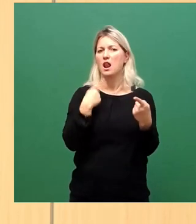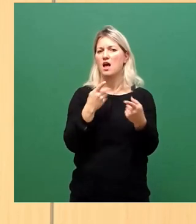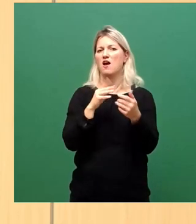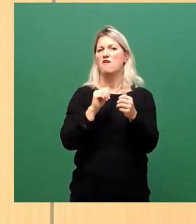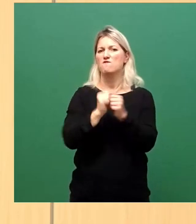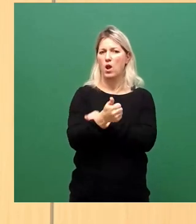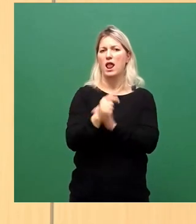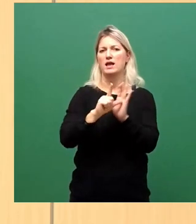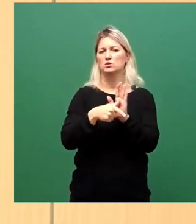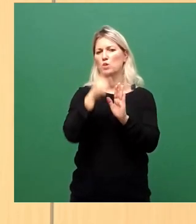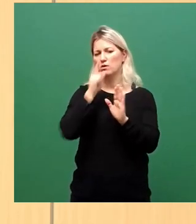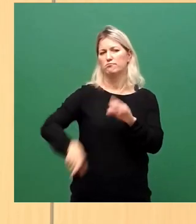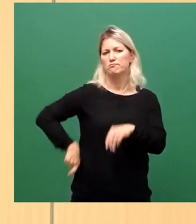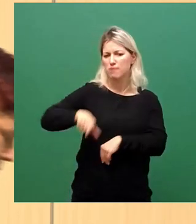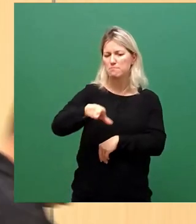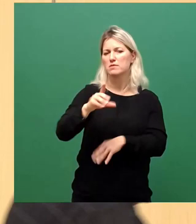können. Herzlichen Dank.